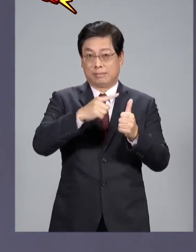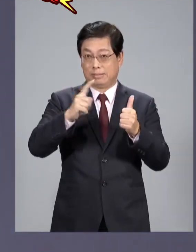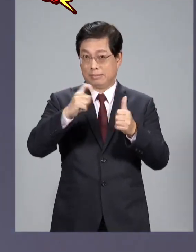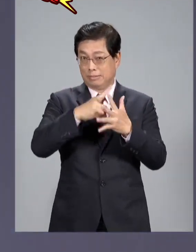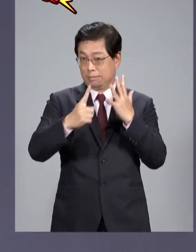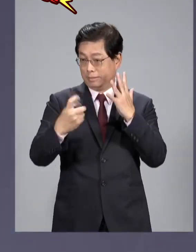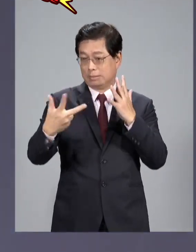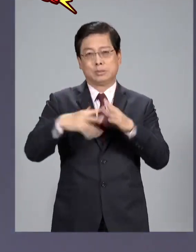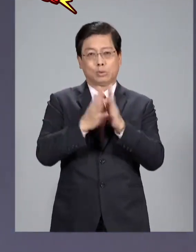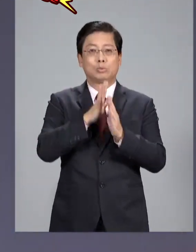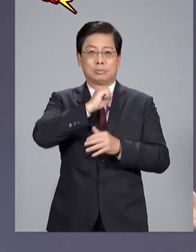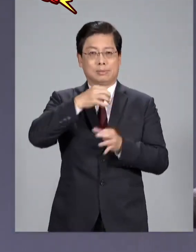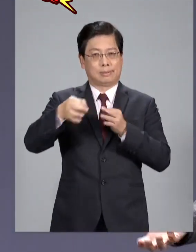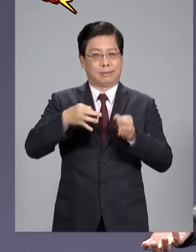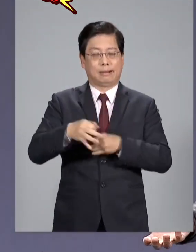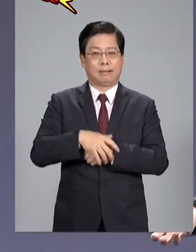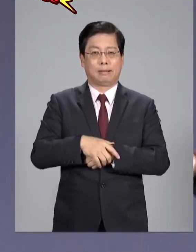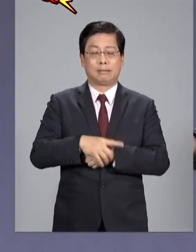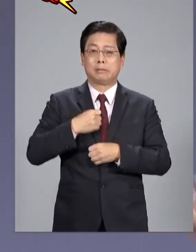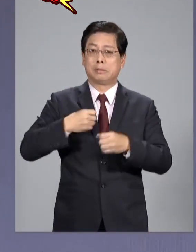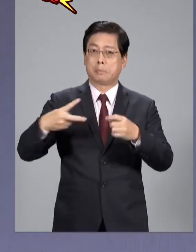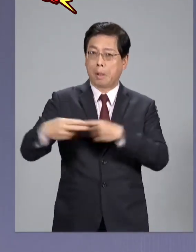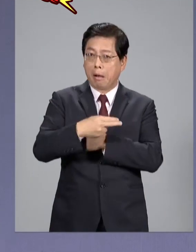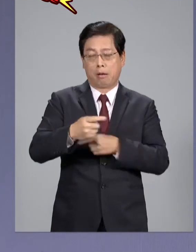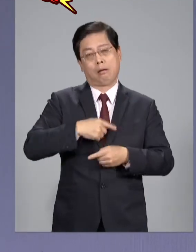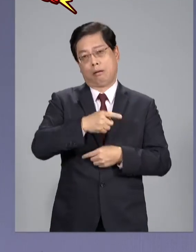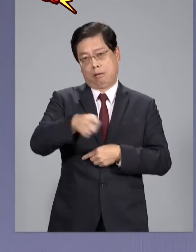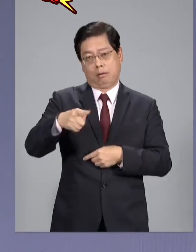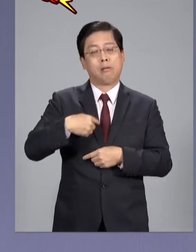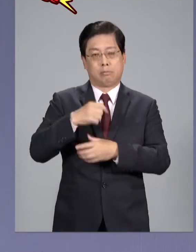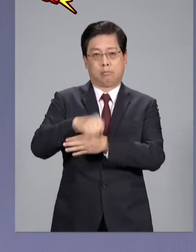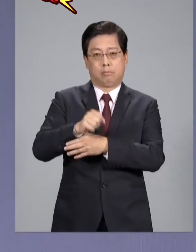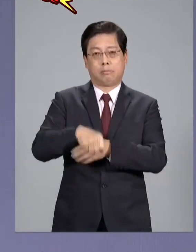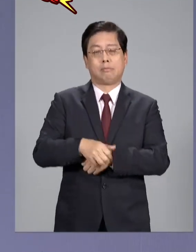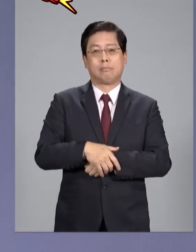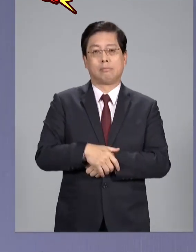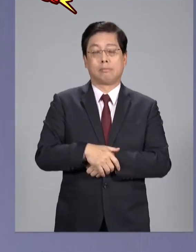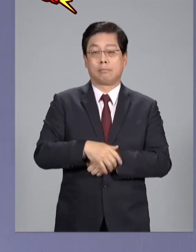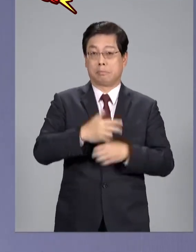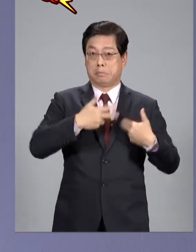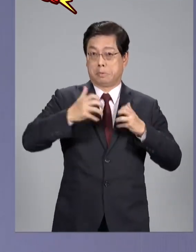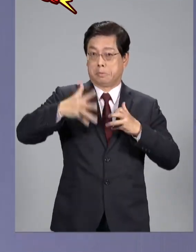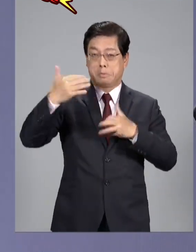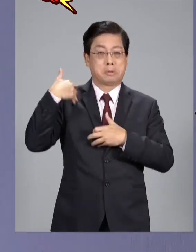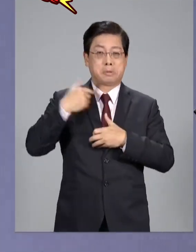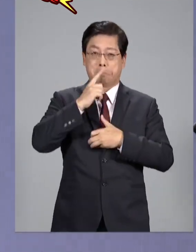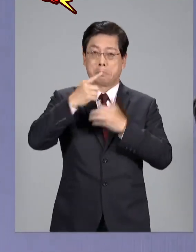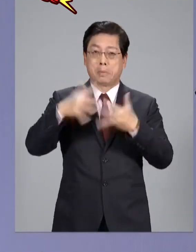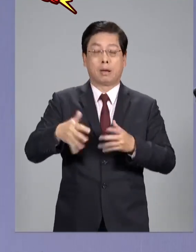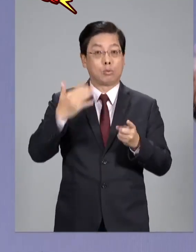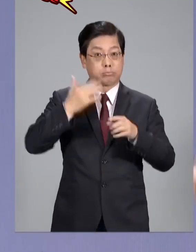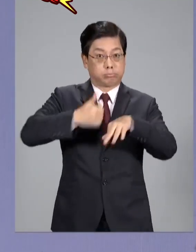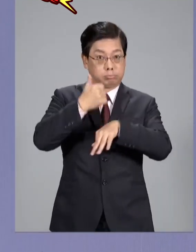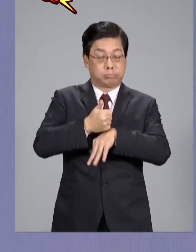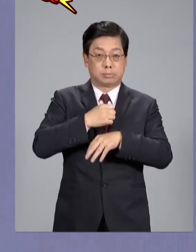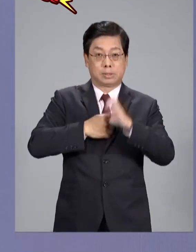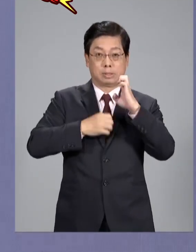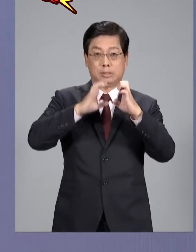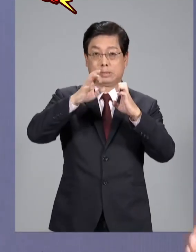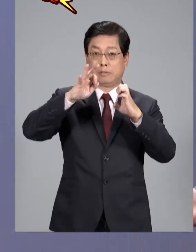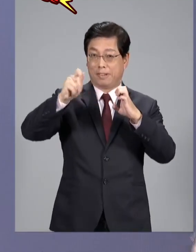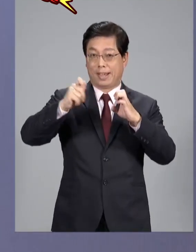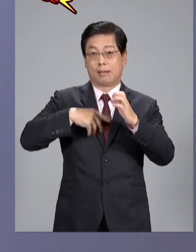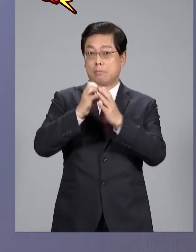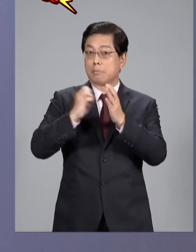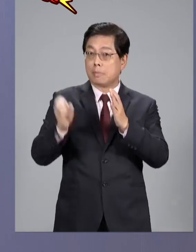大都是台商所以你說要斷那你去斷我很贊成蔡英文不是講過嗎說如果他當選ECFA他就要把它取